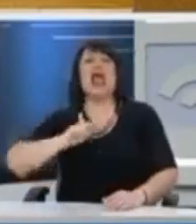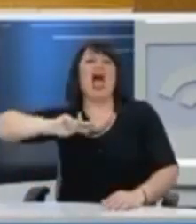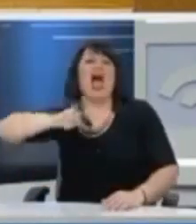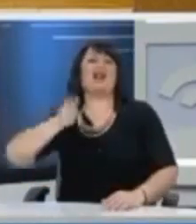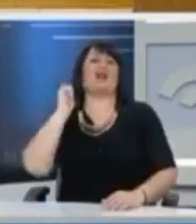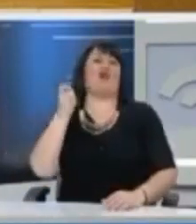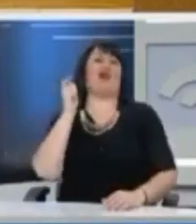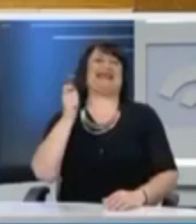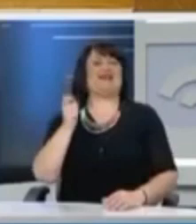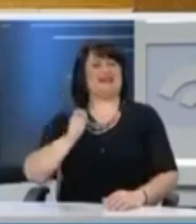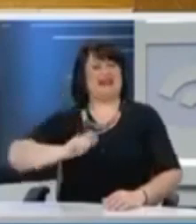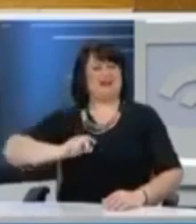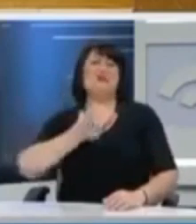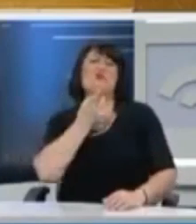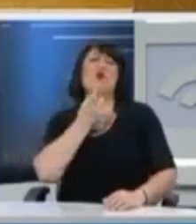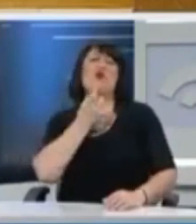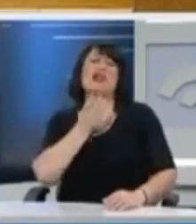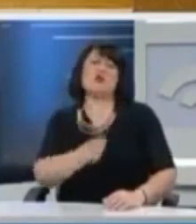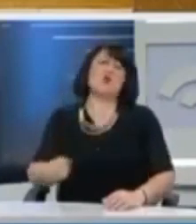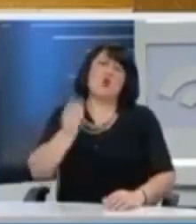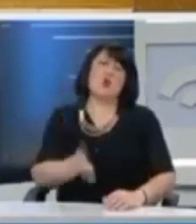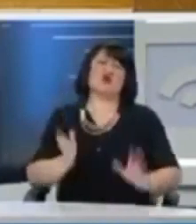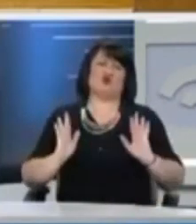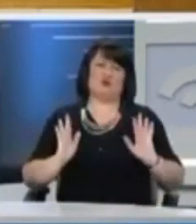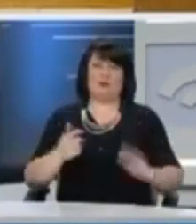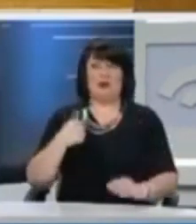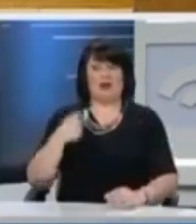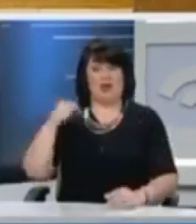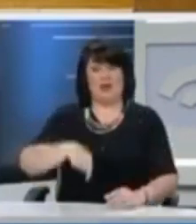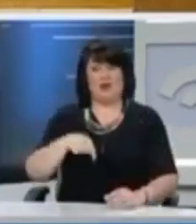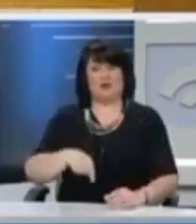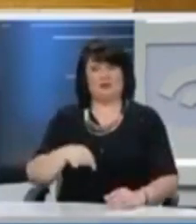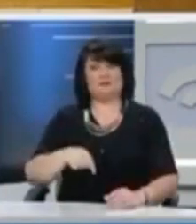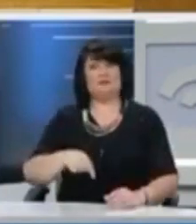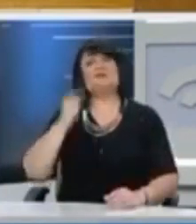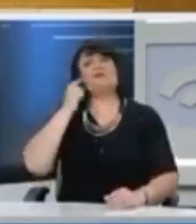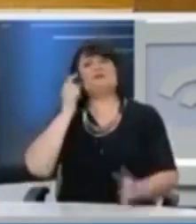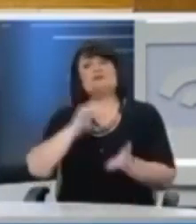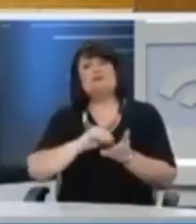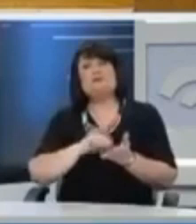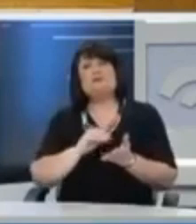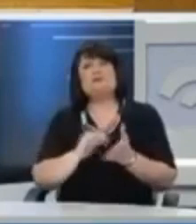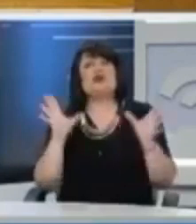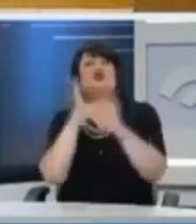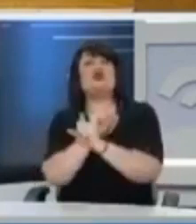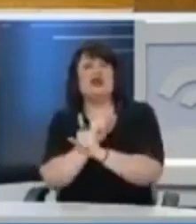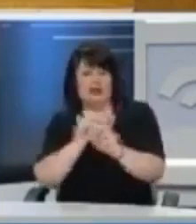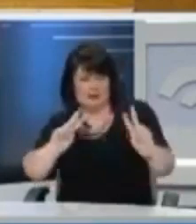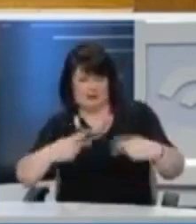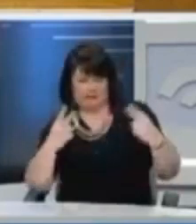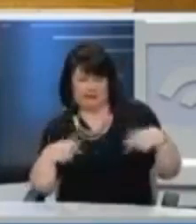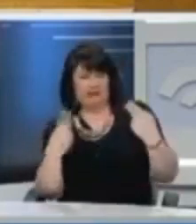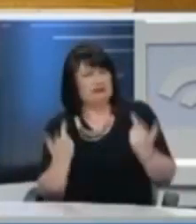αντιπολίτευση που υπάρχει που μπορεί να υπάρξει θα είμαστε εδώ για να αποκαλύπτουμε ακόμα και τη σκοτεινή πλευρά